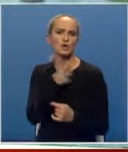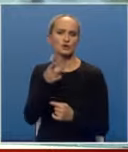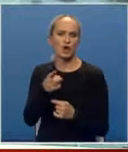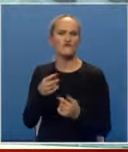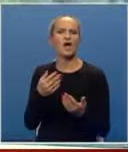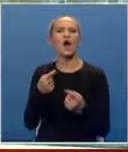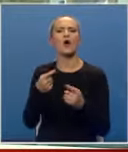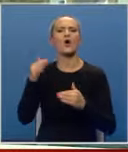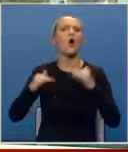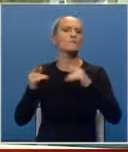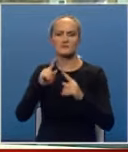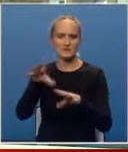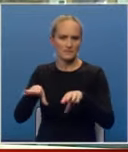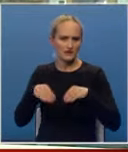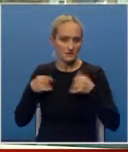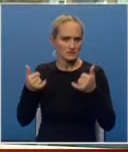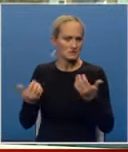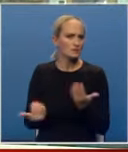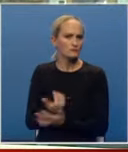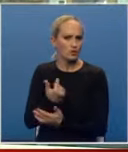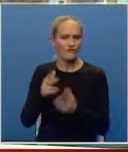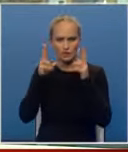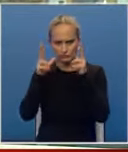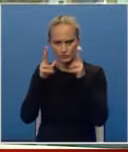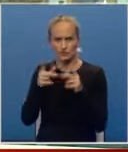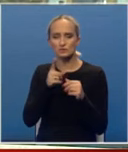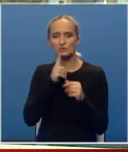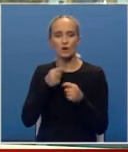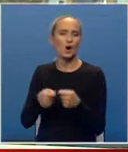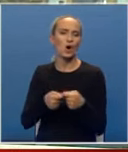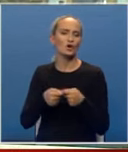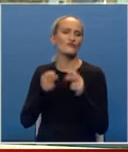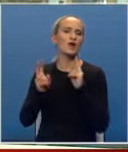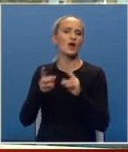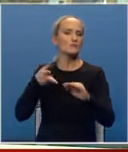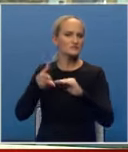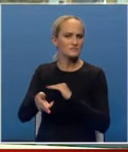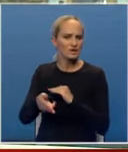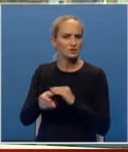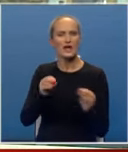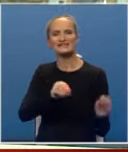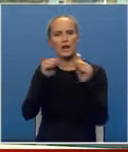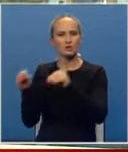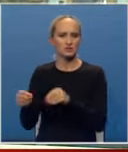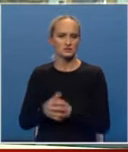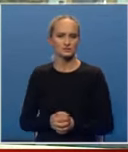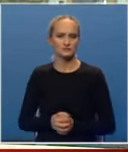kompromise ne pristaje, što je i danas ponovio na protestu koji je organizoval kako bi spriječio deložaciju.